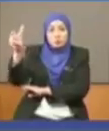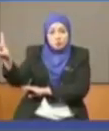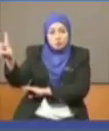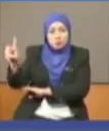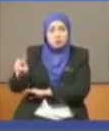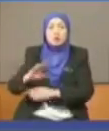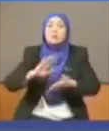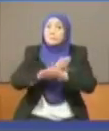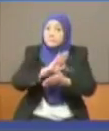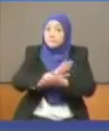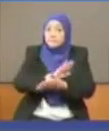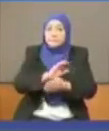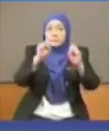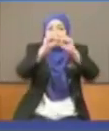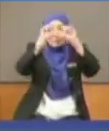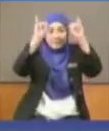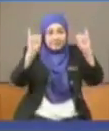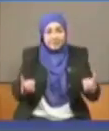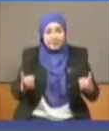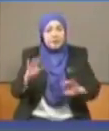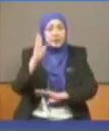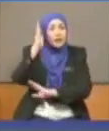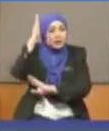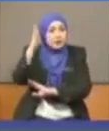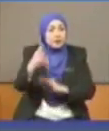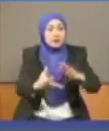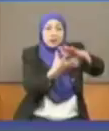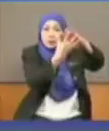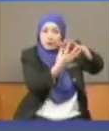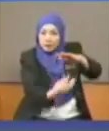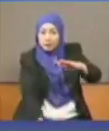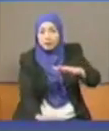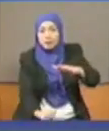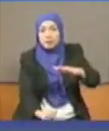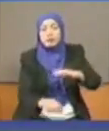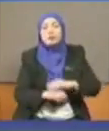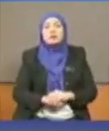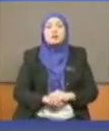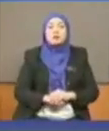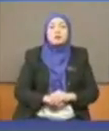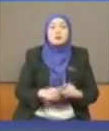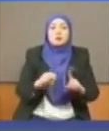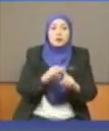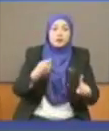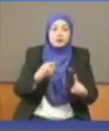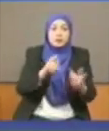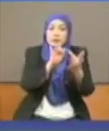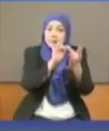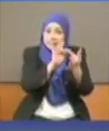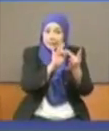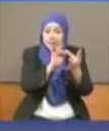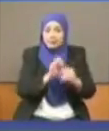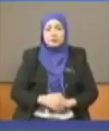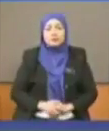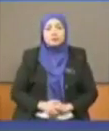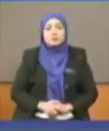keputusan rasmi akan boleh dimuat turun dari MyResult3.moe.gov.my.